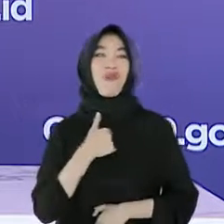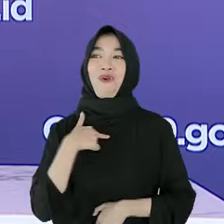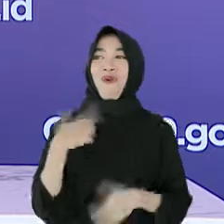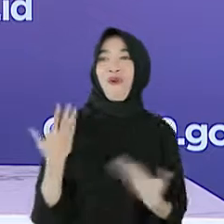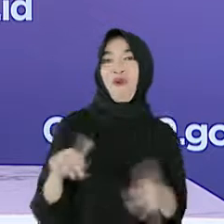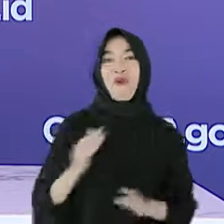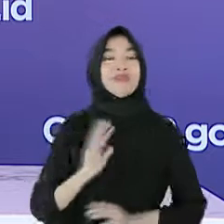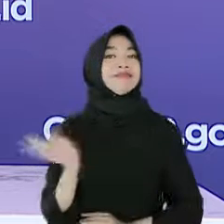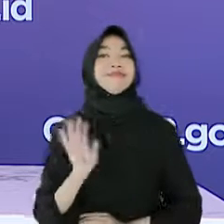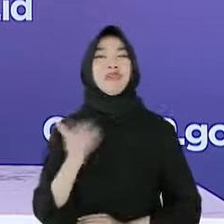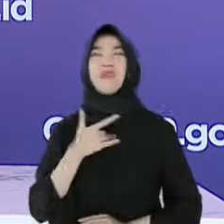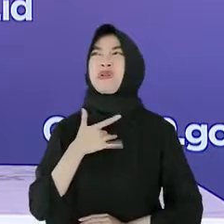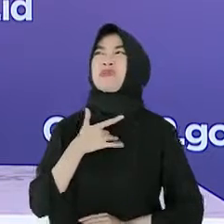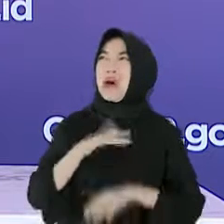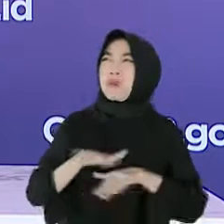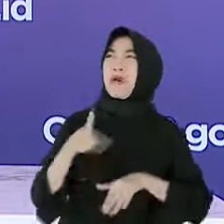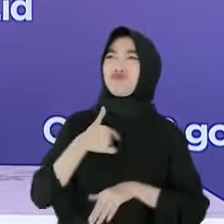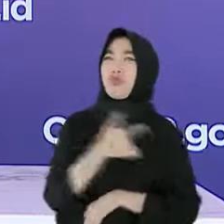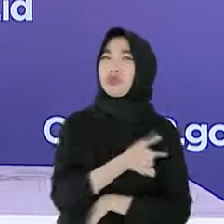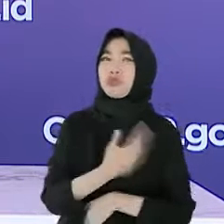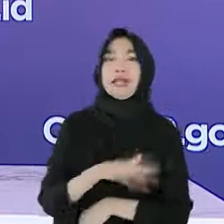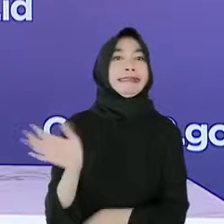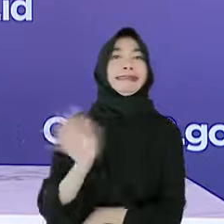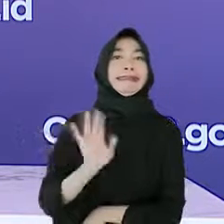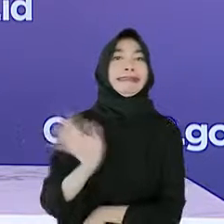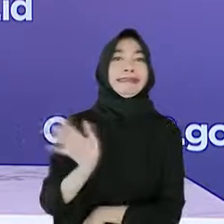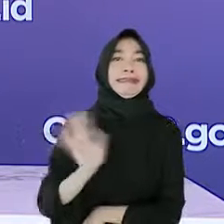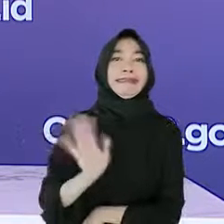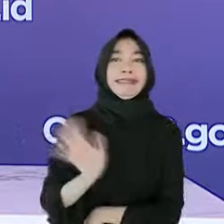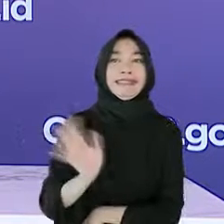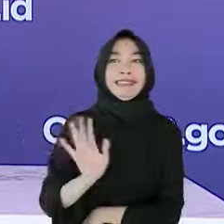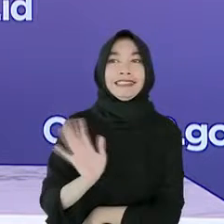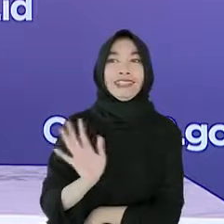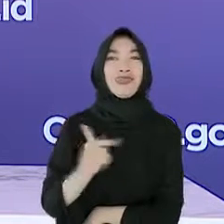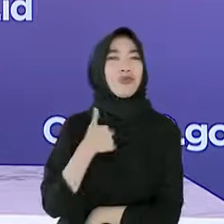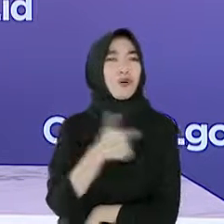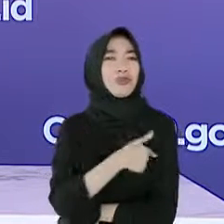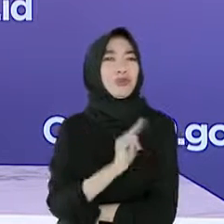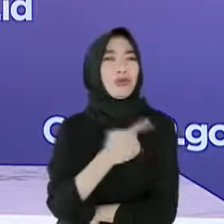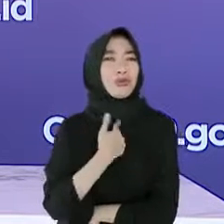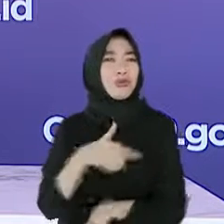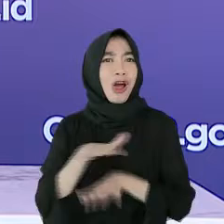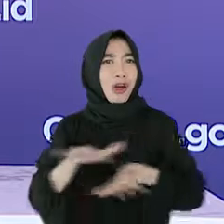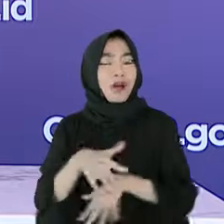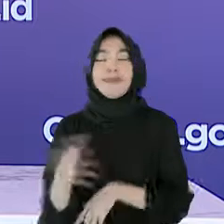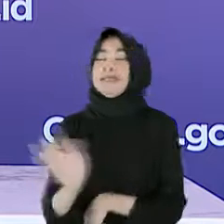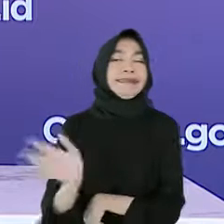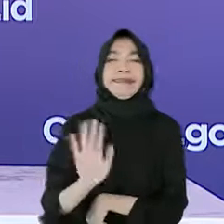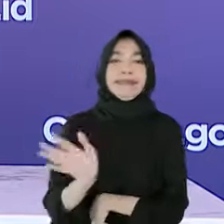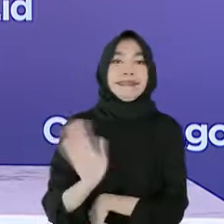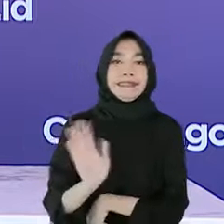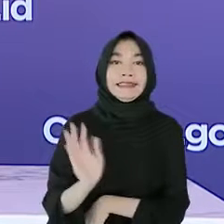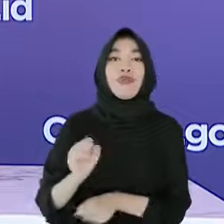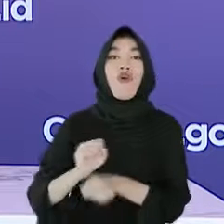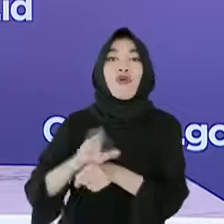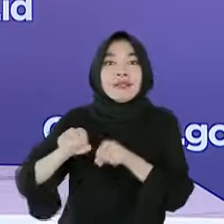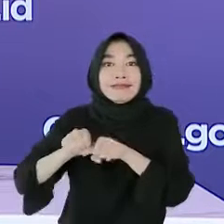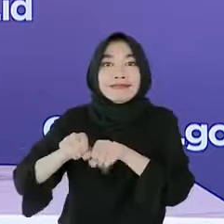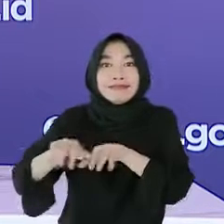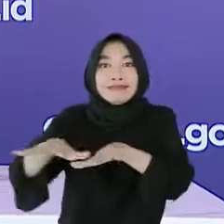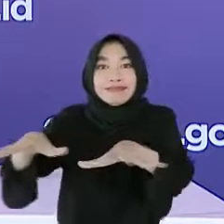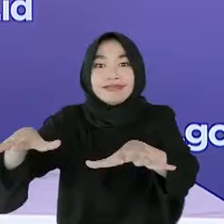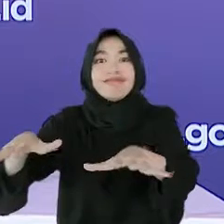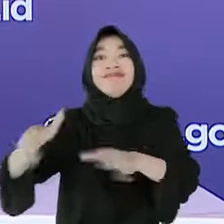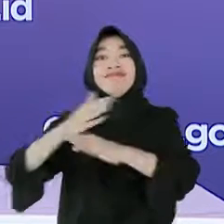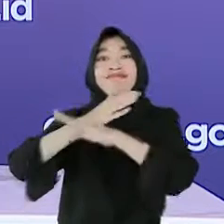diri dan merasa aman hanya dengan vaksin, terutama jika hanya vaksin dosis pertama. Endemi dapat tercapai